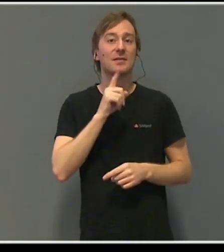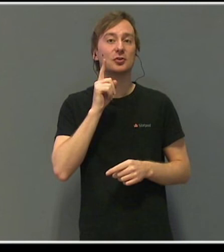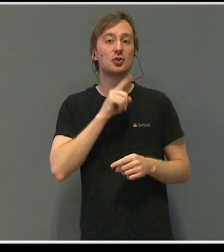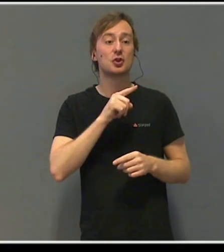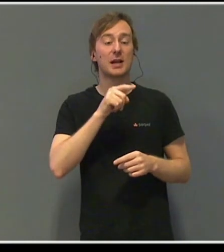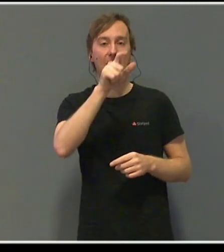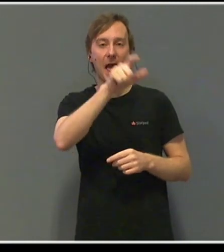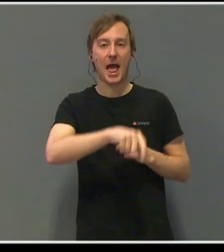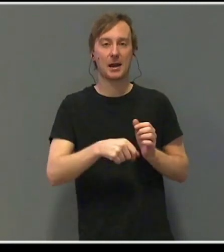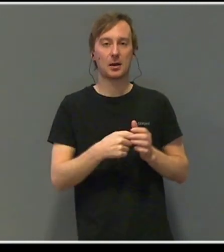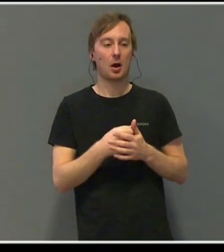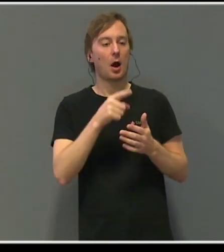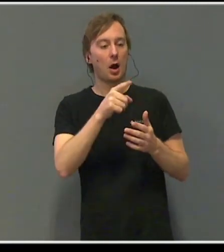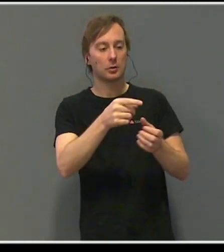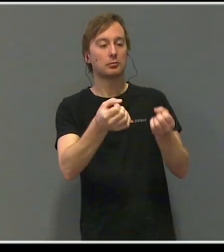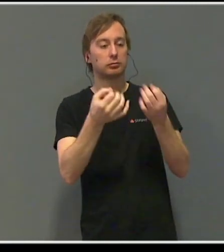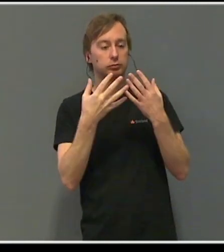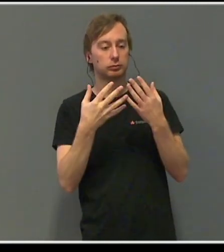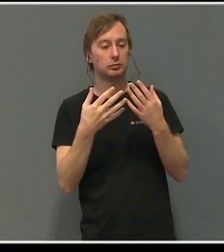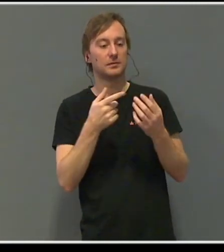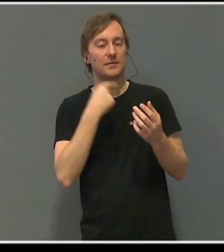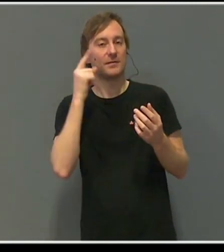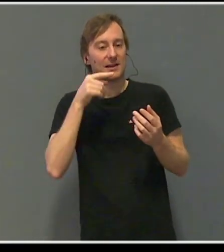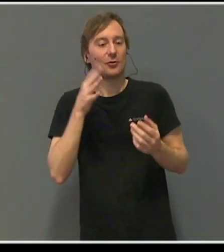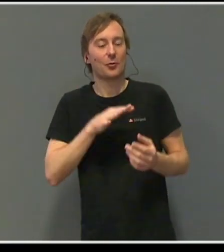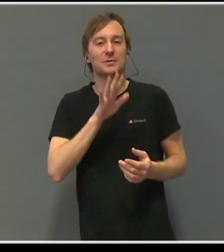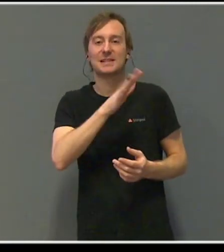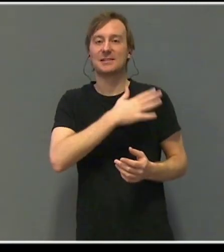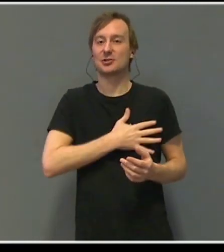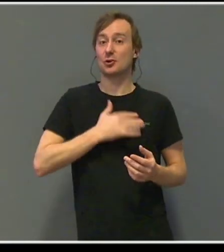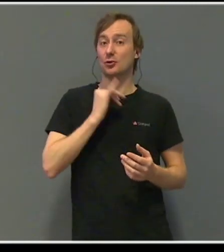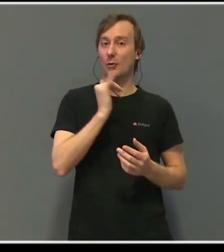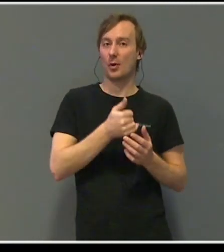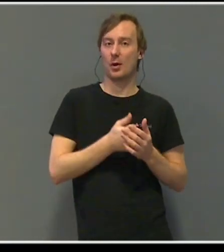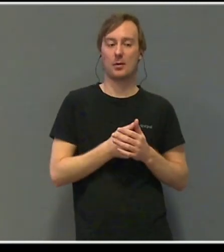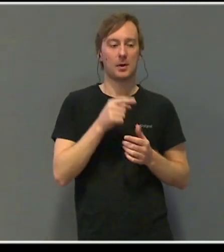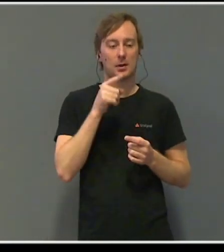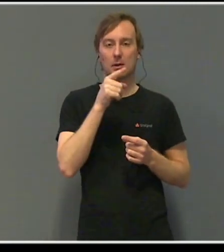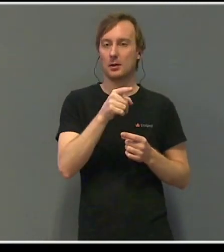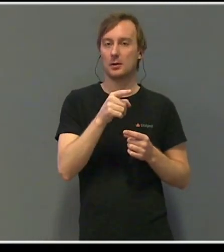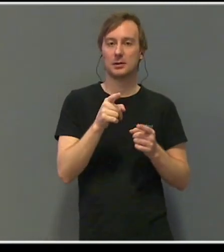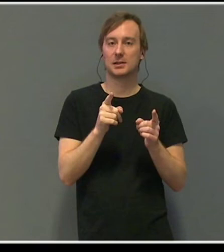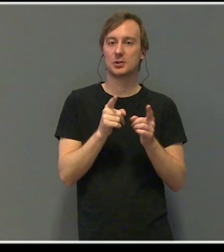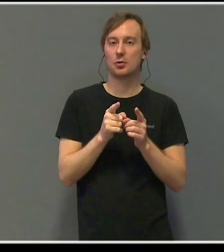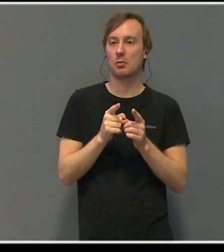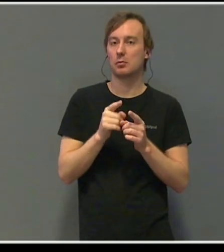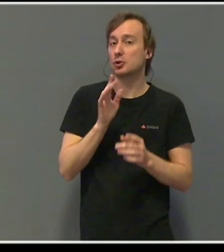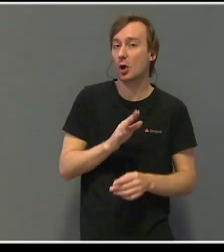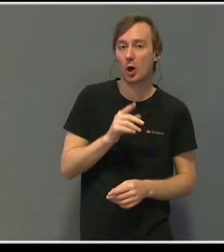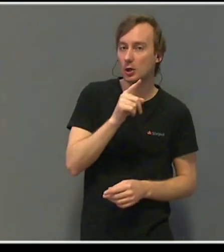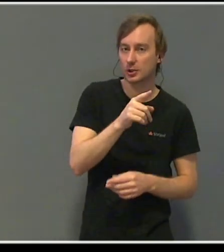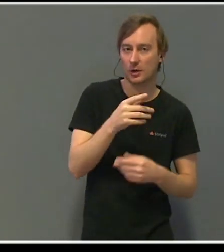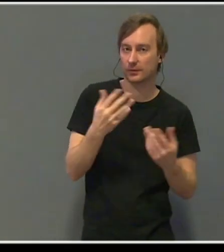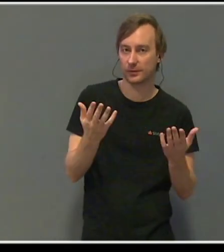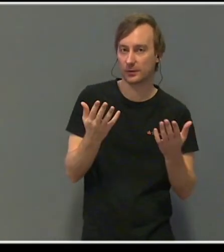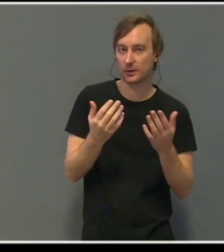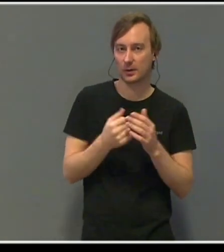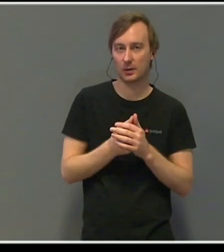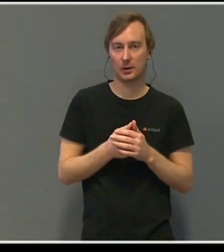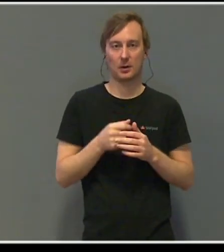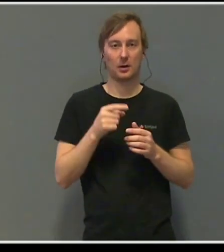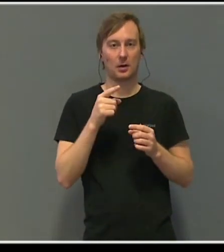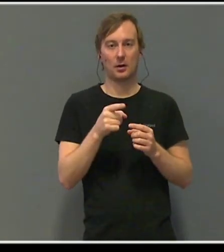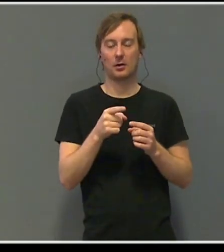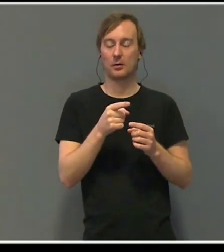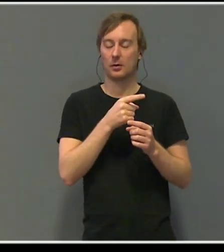aldri på en måte som gjorde at de skulle synne synd på ham. Mats var den evige optimist som grep alle de muligheter vår felles spillverden tilbyr,